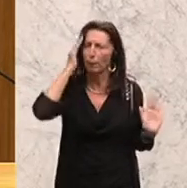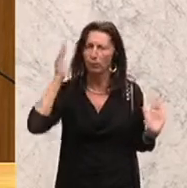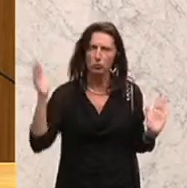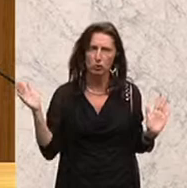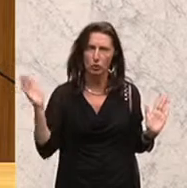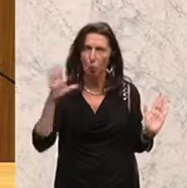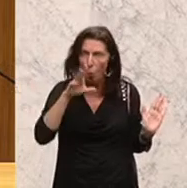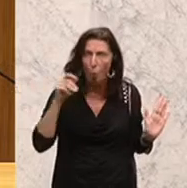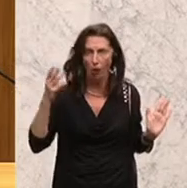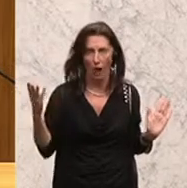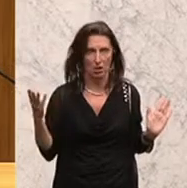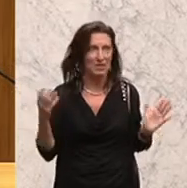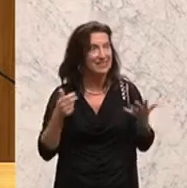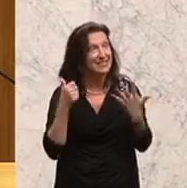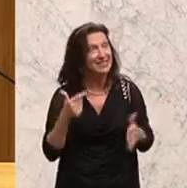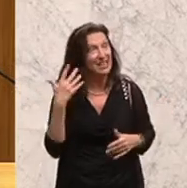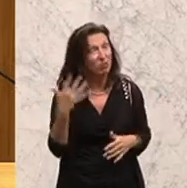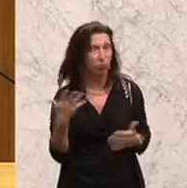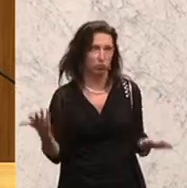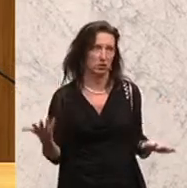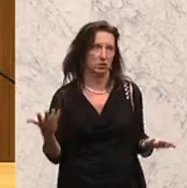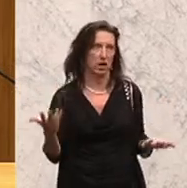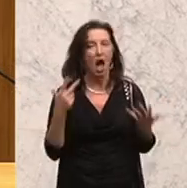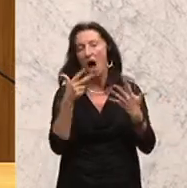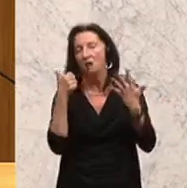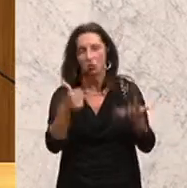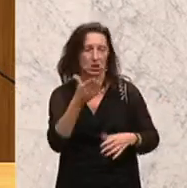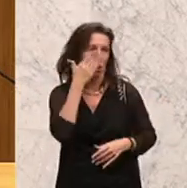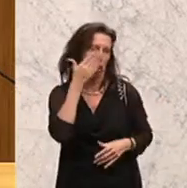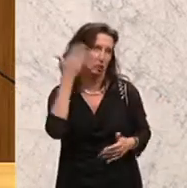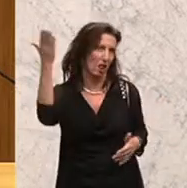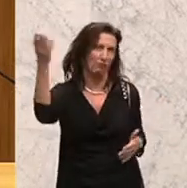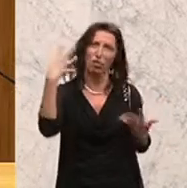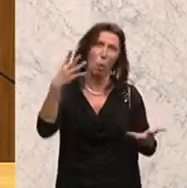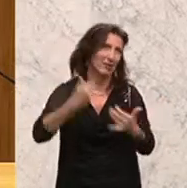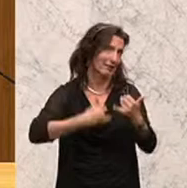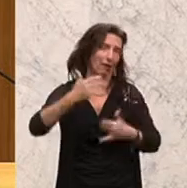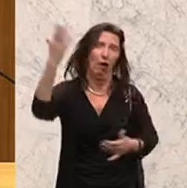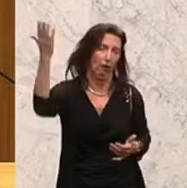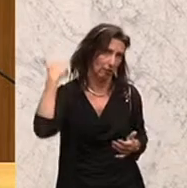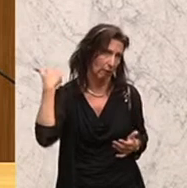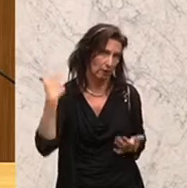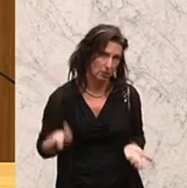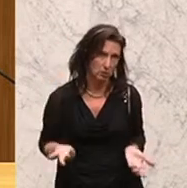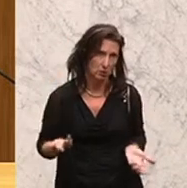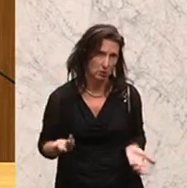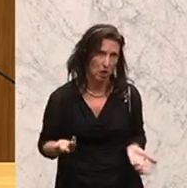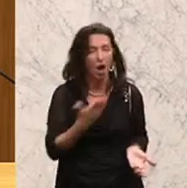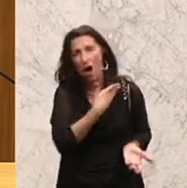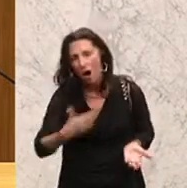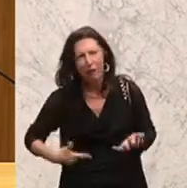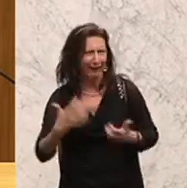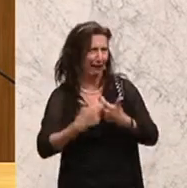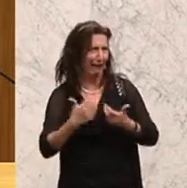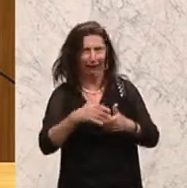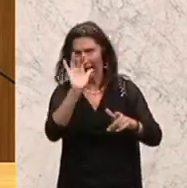bei Ungarn, 56, Tschechoslowakei, 68, 90er Jahre, dann Balkankriege, dann